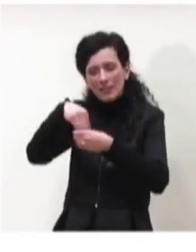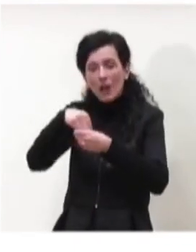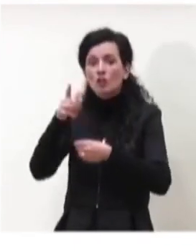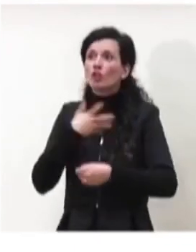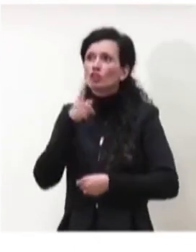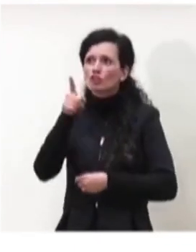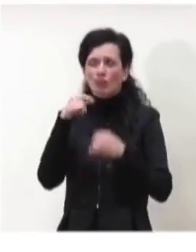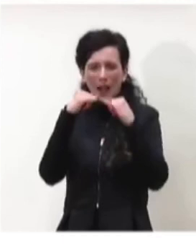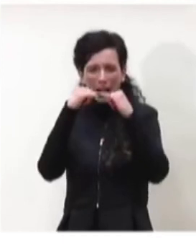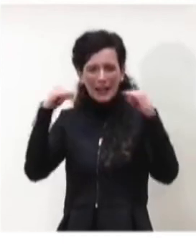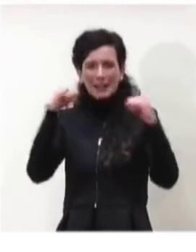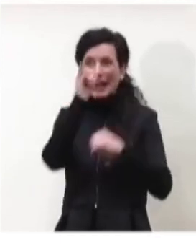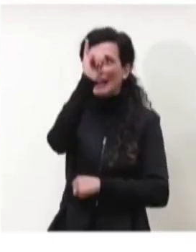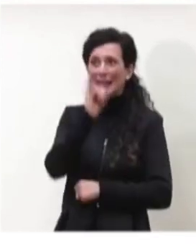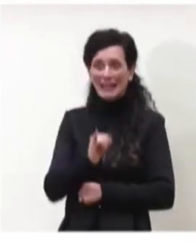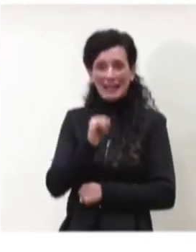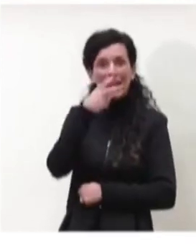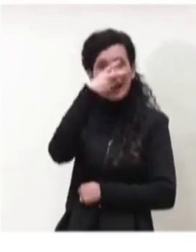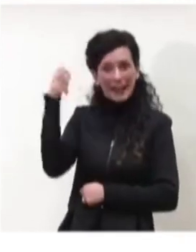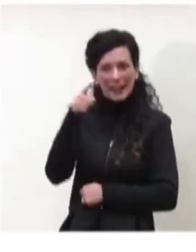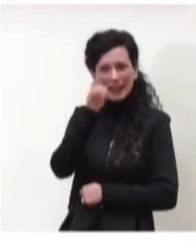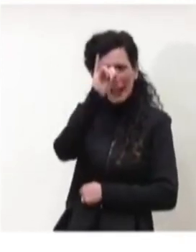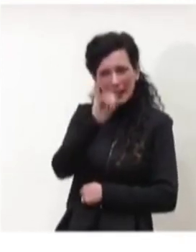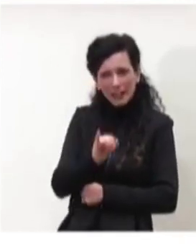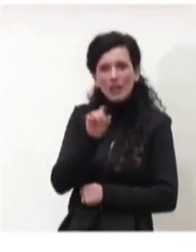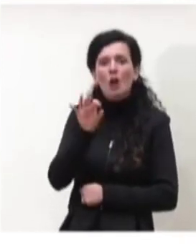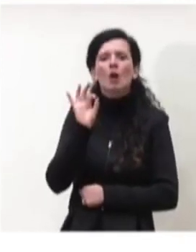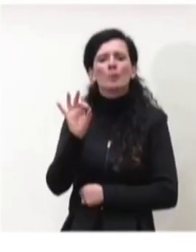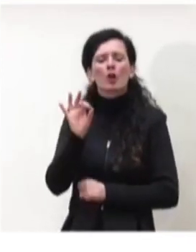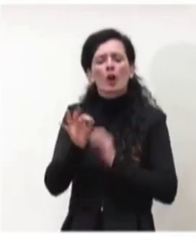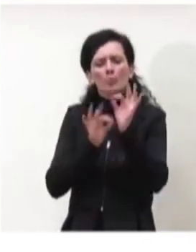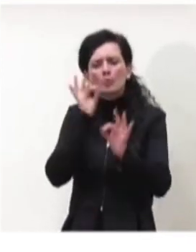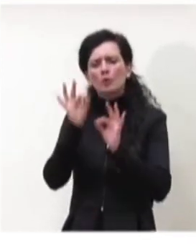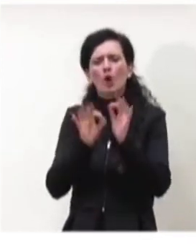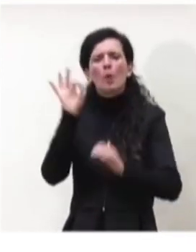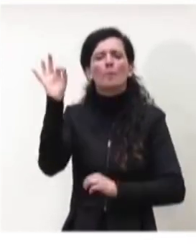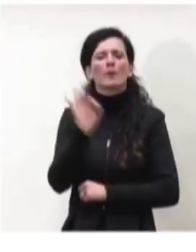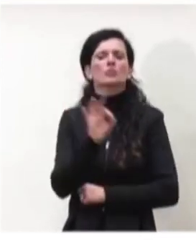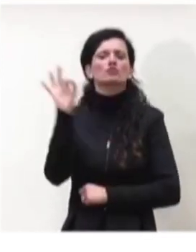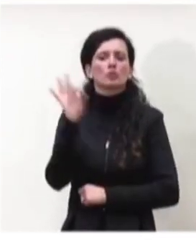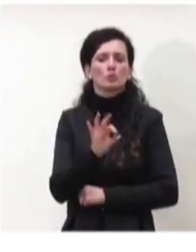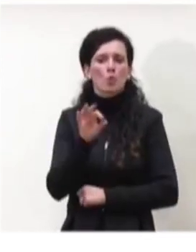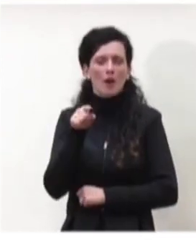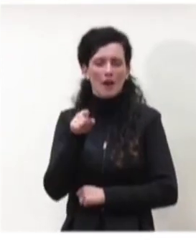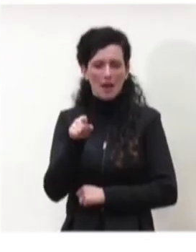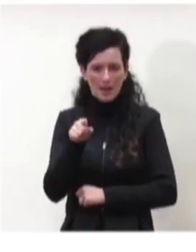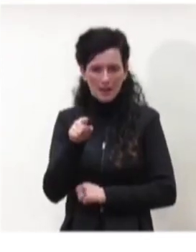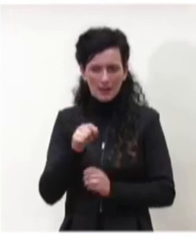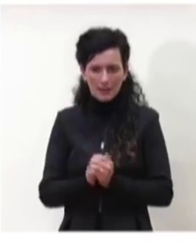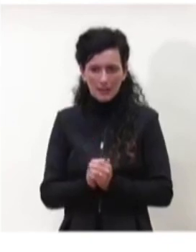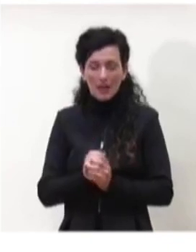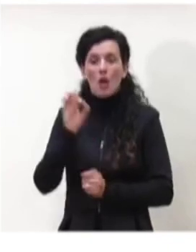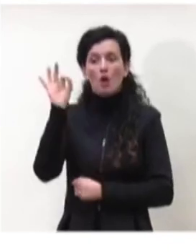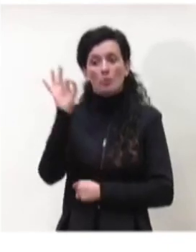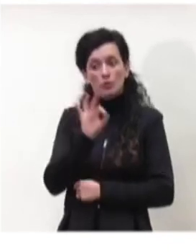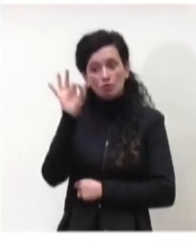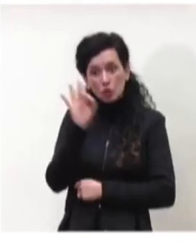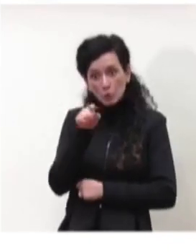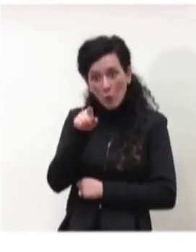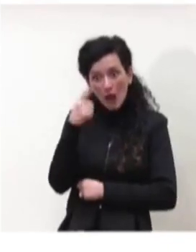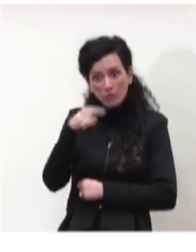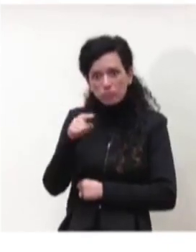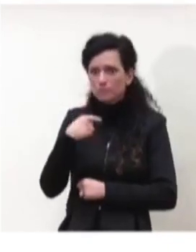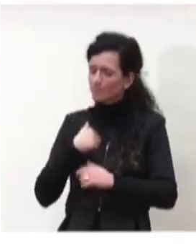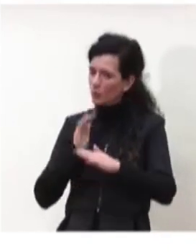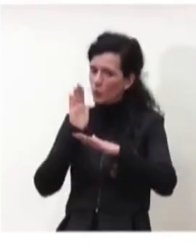sostanzialmente definisce qual è la percentuale che non dovremmo superare per poter